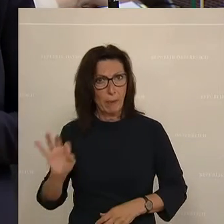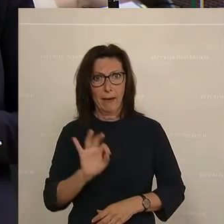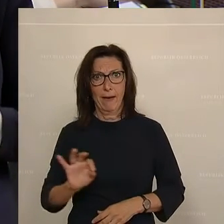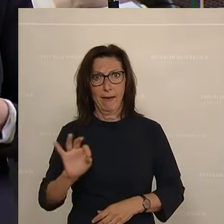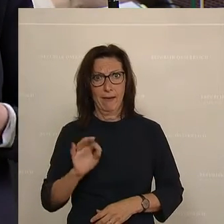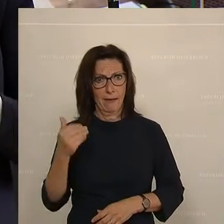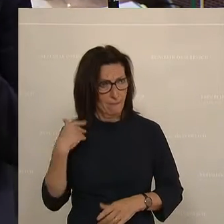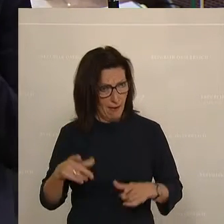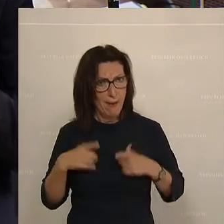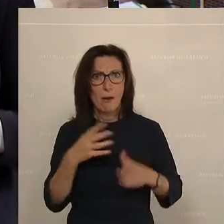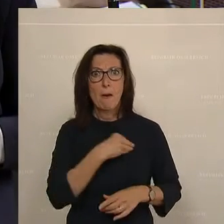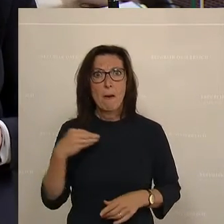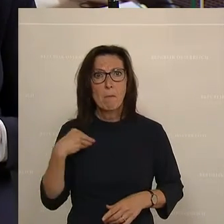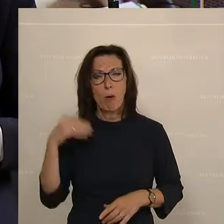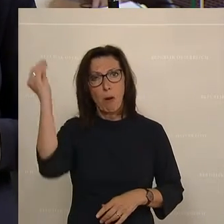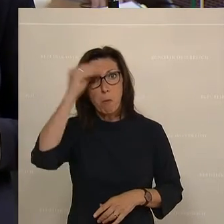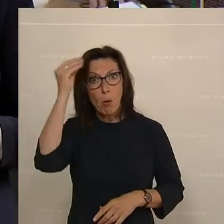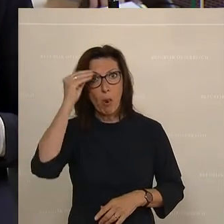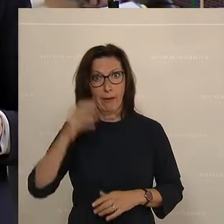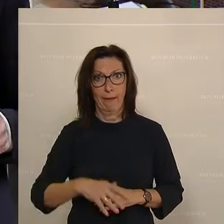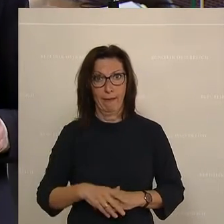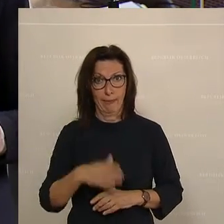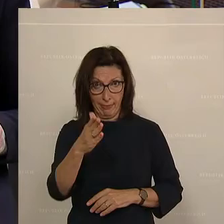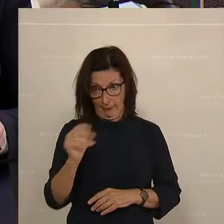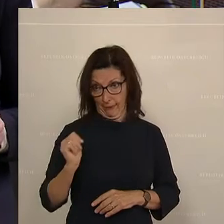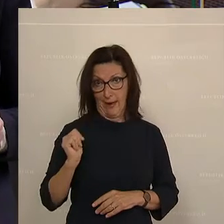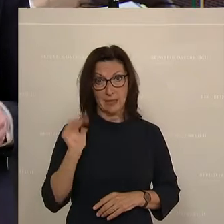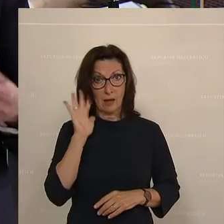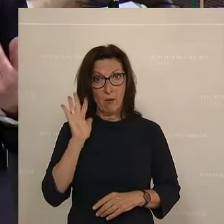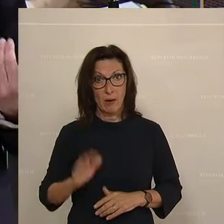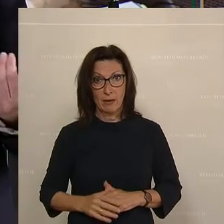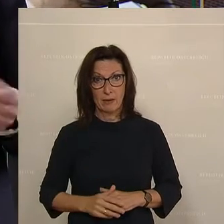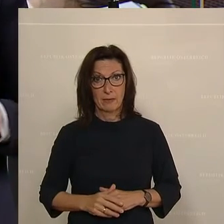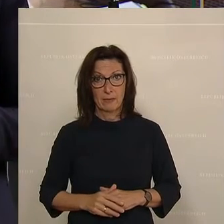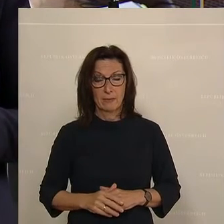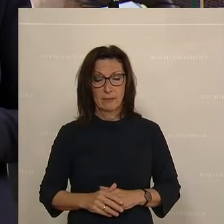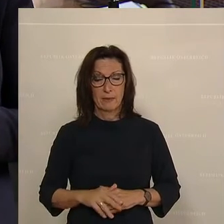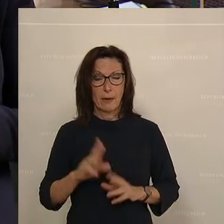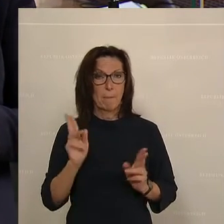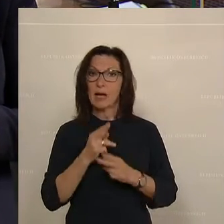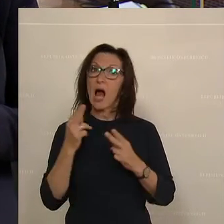gesehen, Polen und Bulgarien, Sie haben die Nachrichten erwähnt von gestern, man kann sich nicht mehr verlassen.